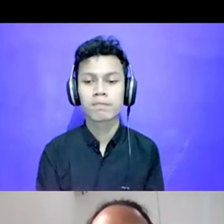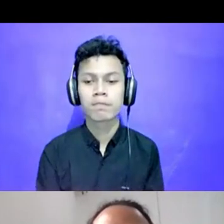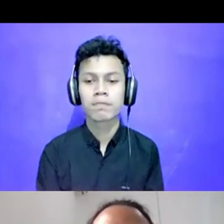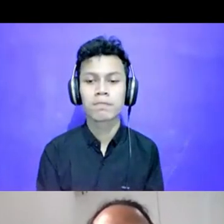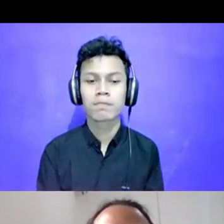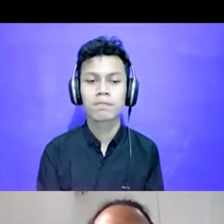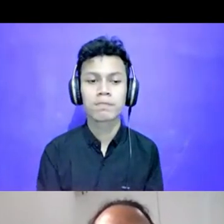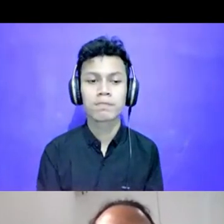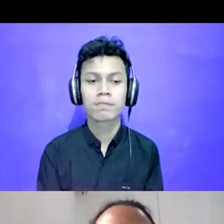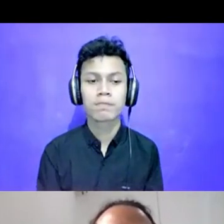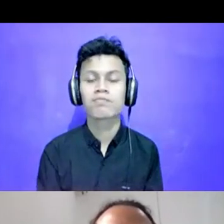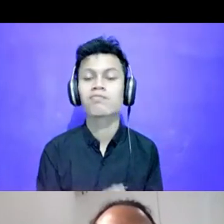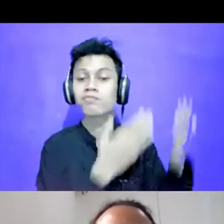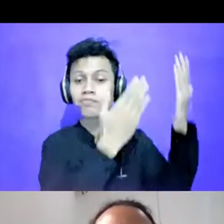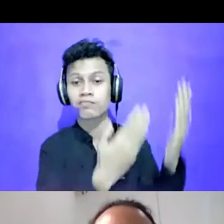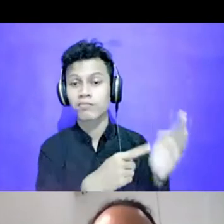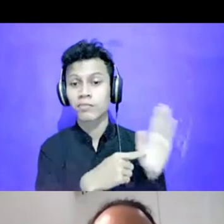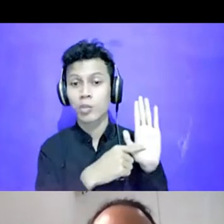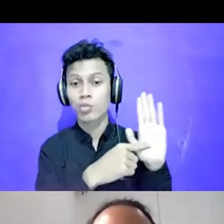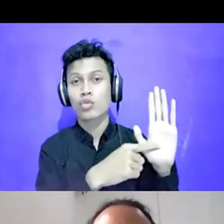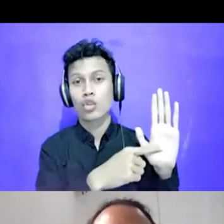Nah, dia akan muncul nih.